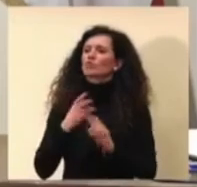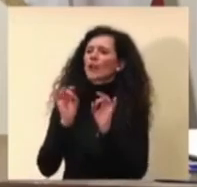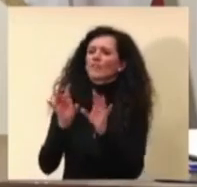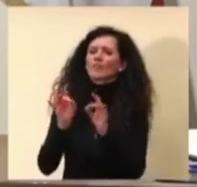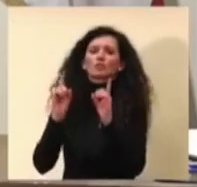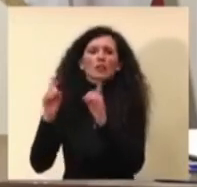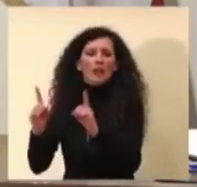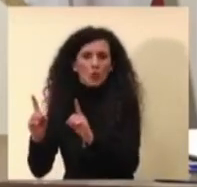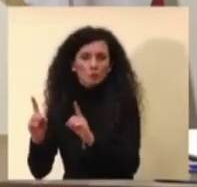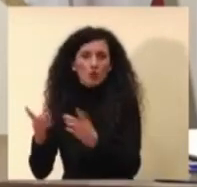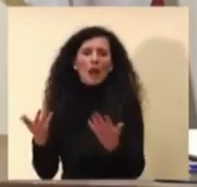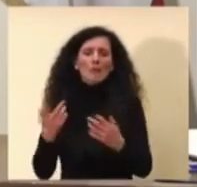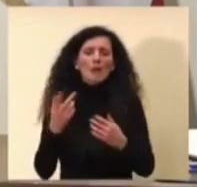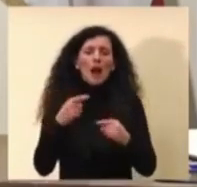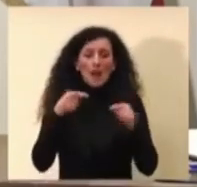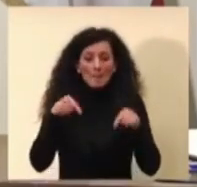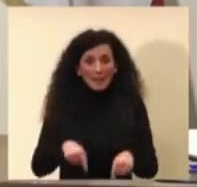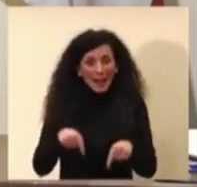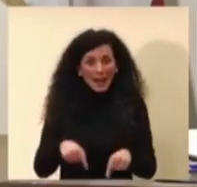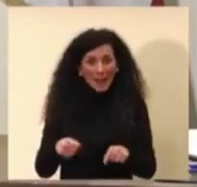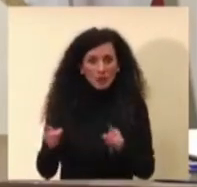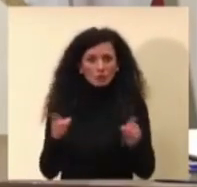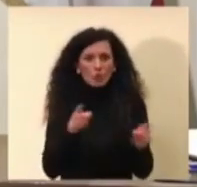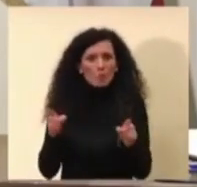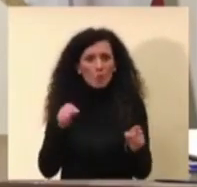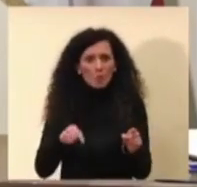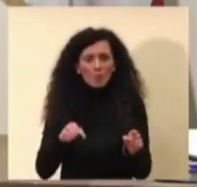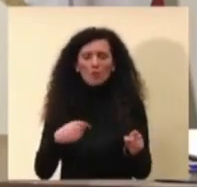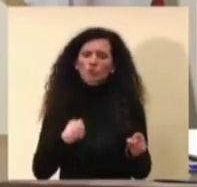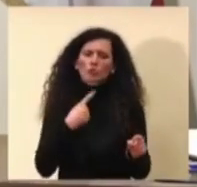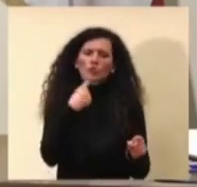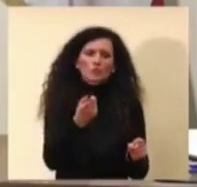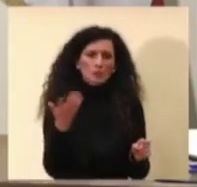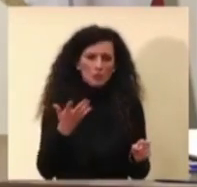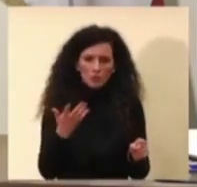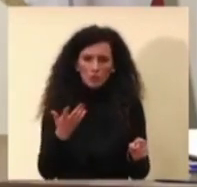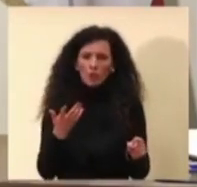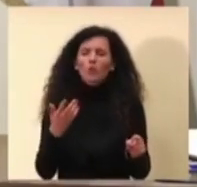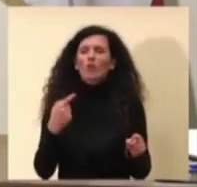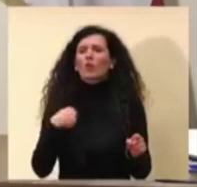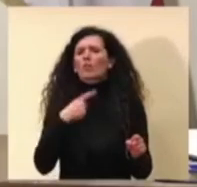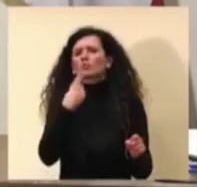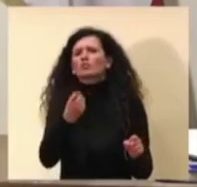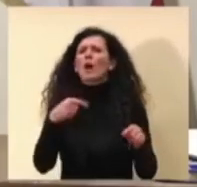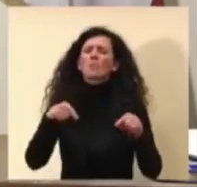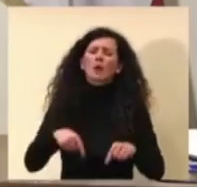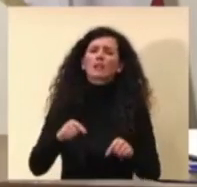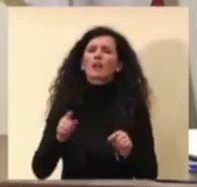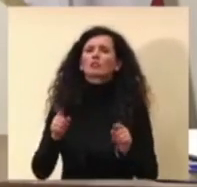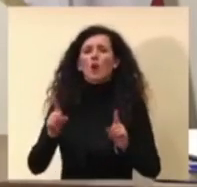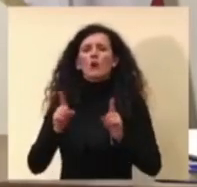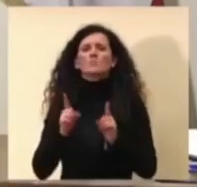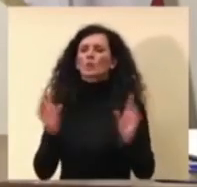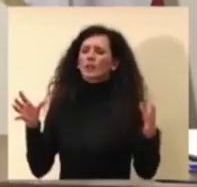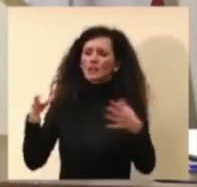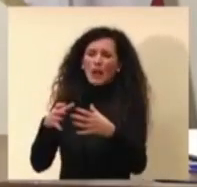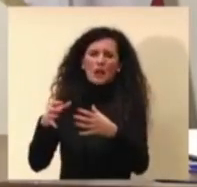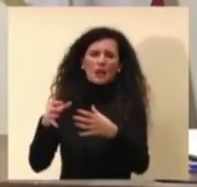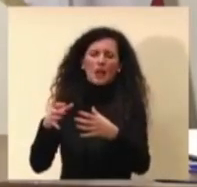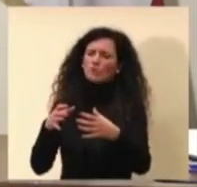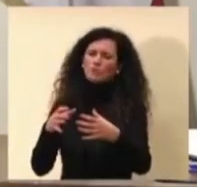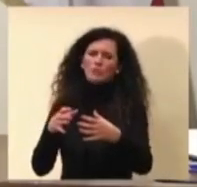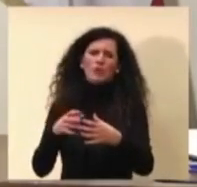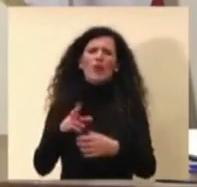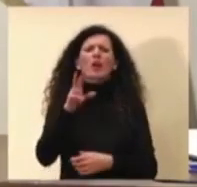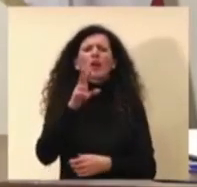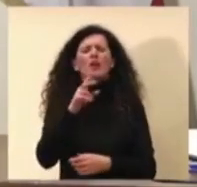la vaccinazione. quindi per ora quello che dico è non parliamo per ora immunità di comunità, parliamo per ora soprattutto